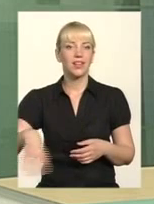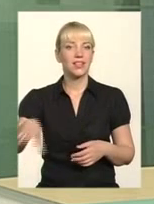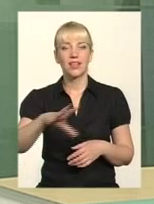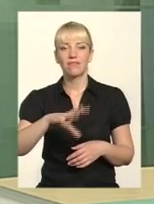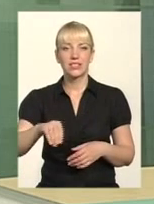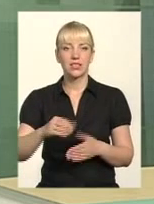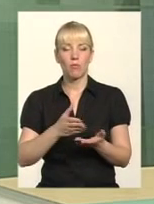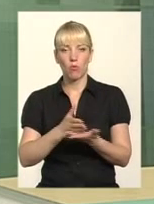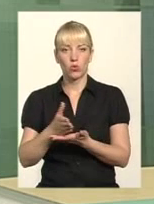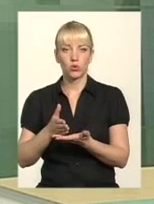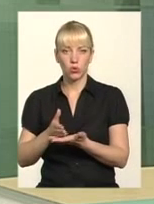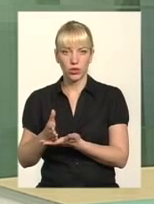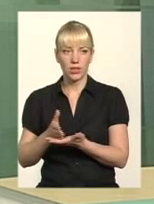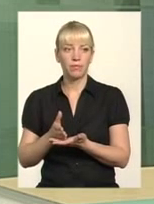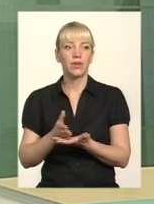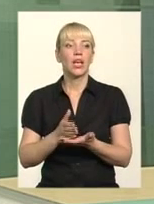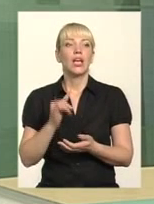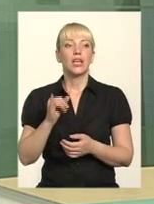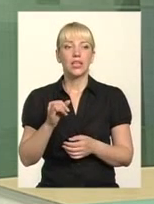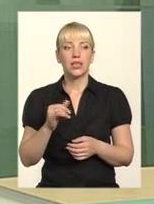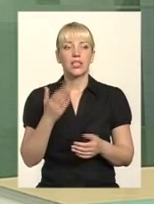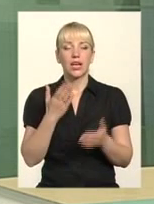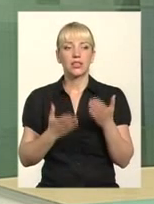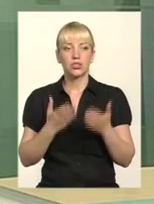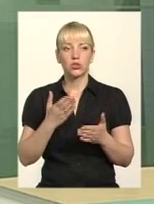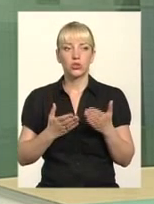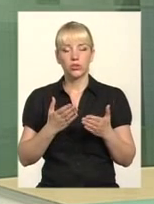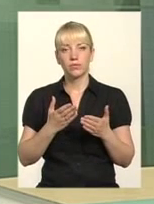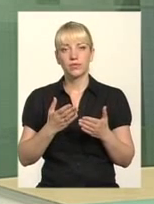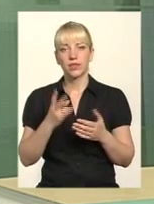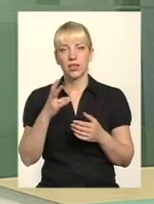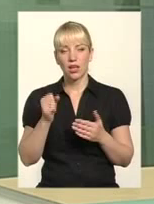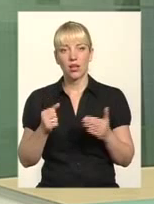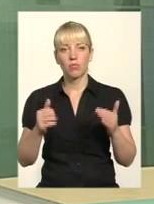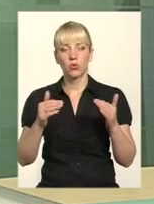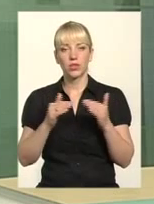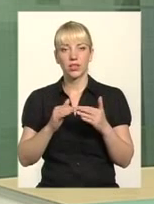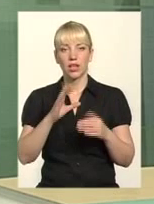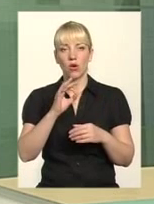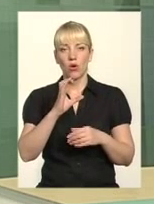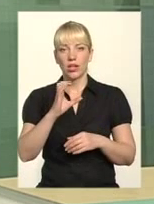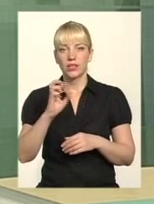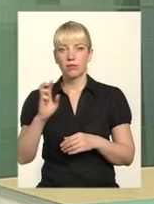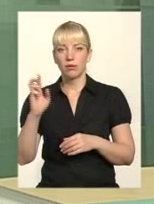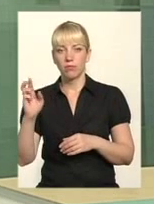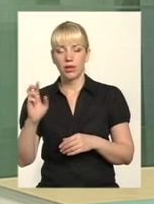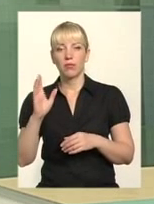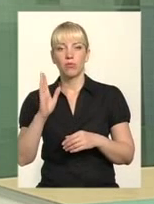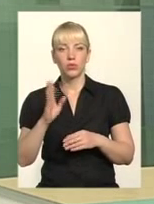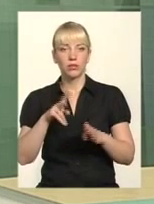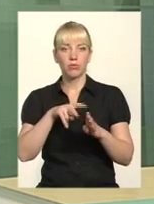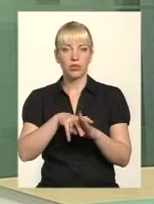послуг. Це перше. По-друге, якщо на будинки, на ОСББ ляже і подальше